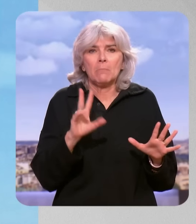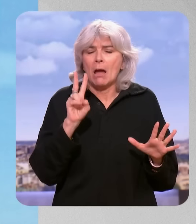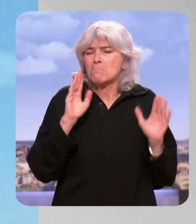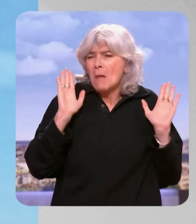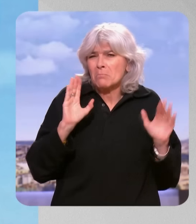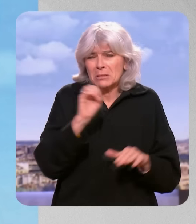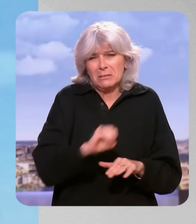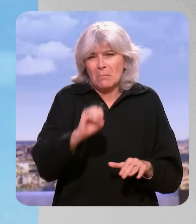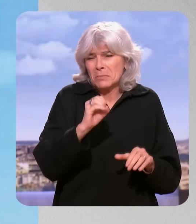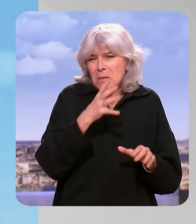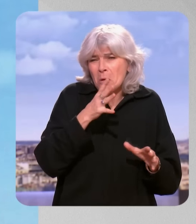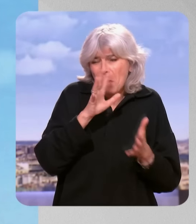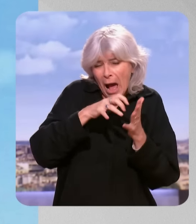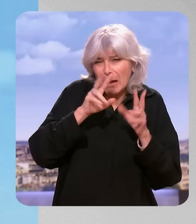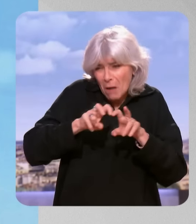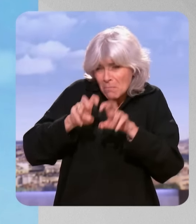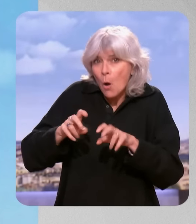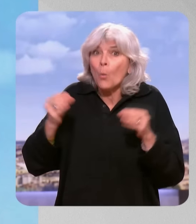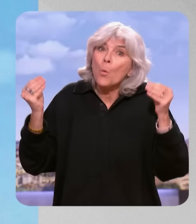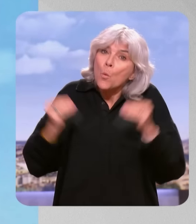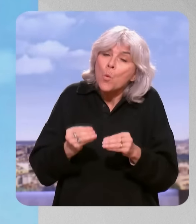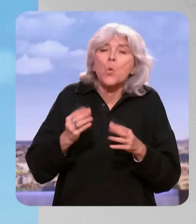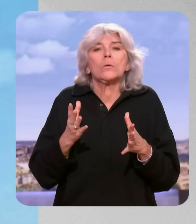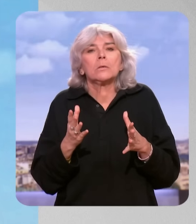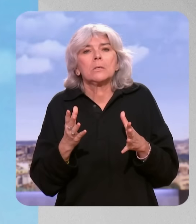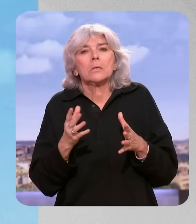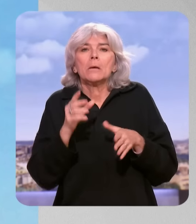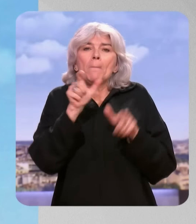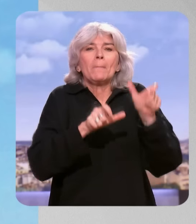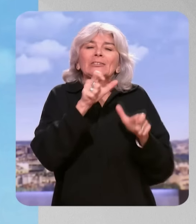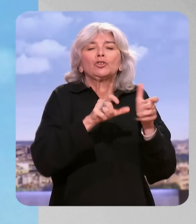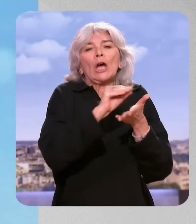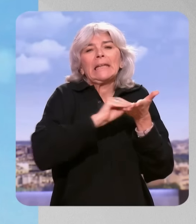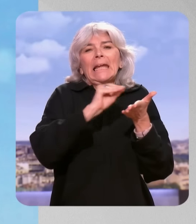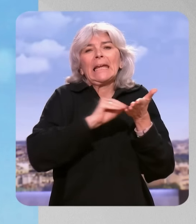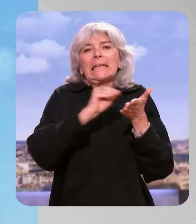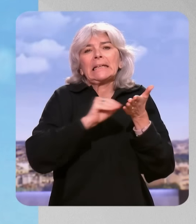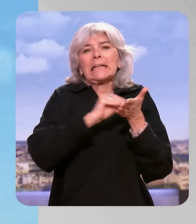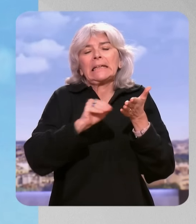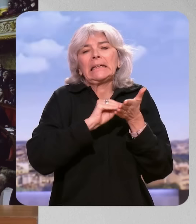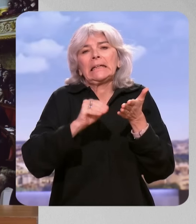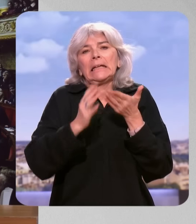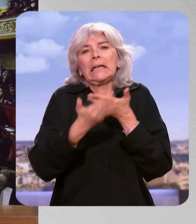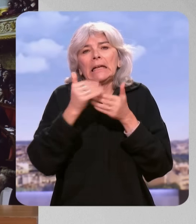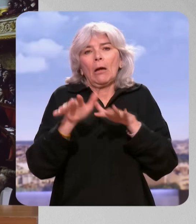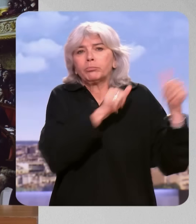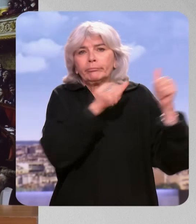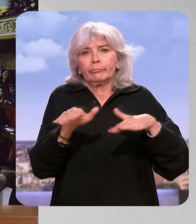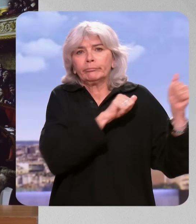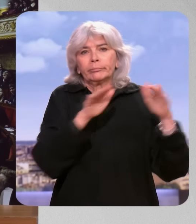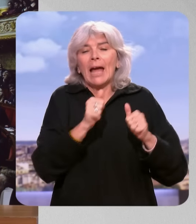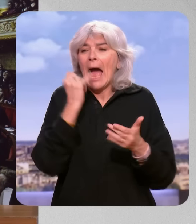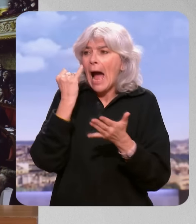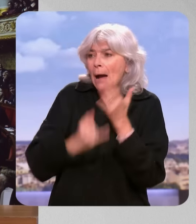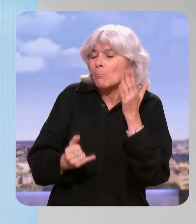avec samedi, c'est impossible. À moins que les différents auteurs de ces amendements retirent massivement des amendements. Donc, plein de nouveaux impôts qui ont été votés en